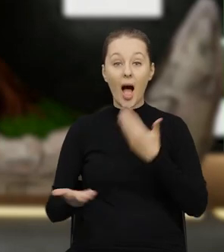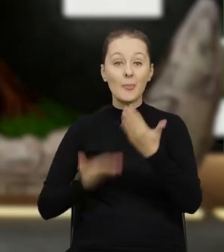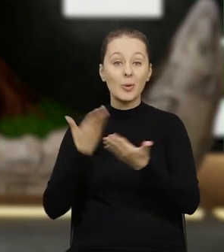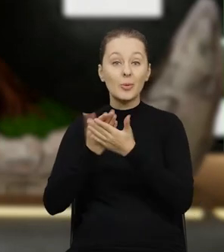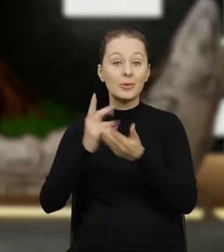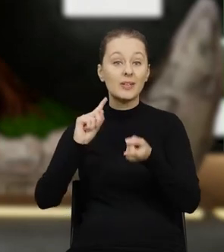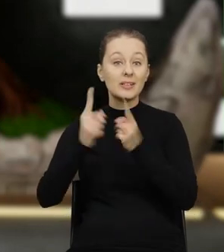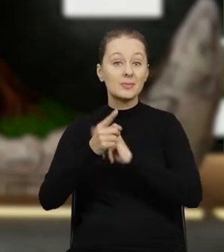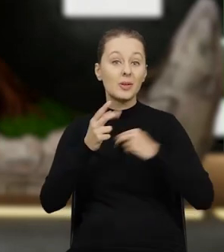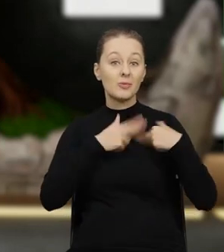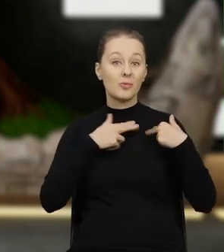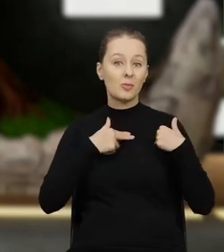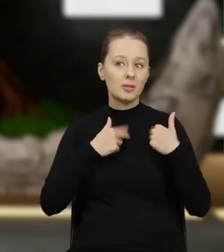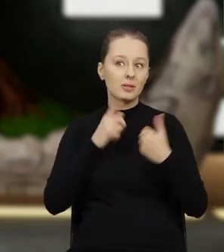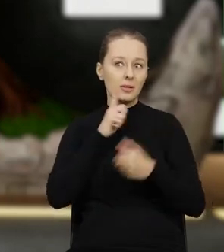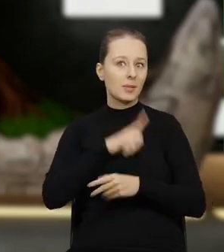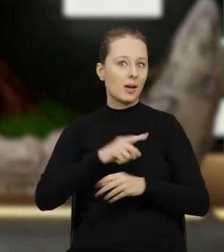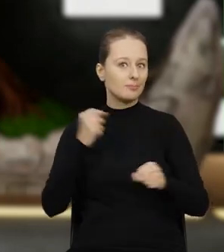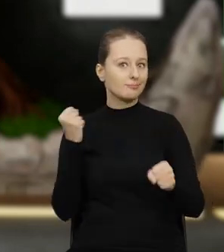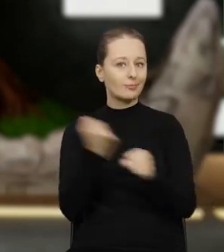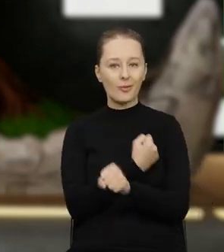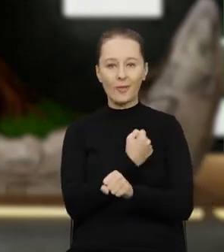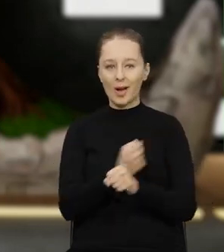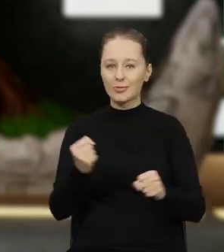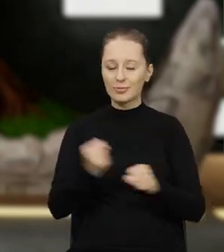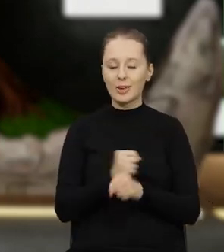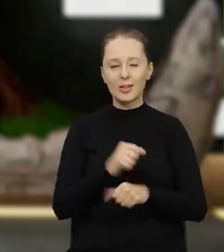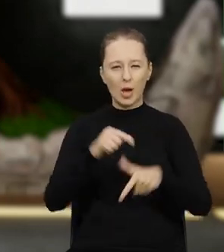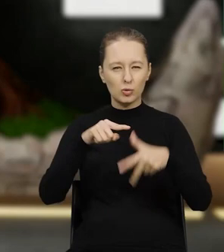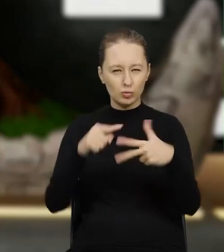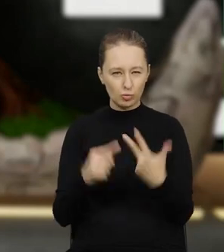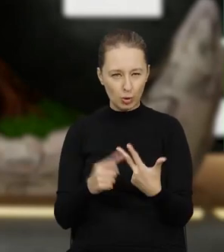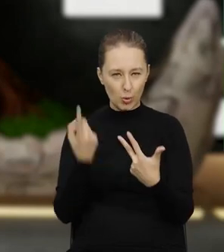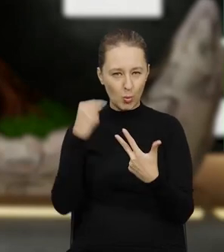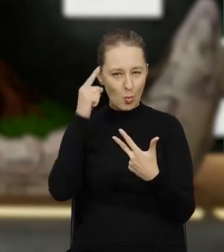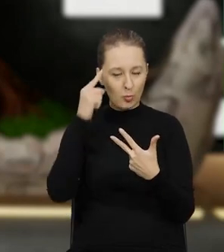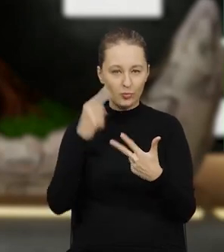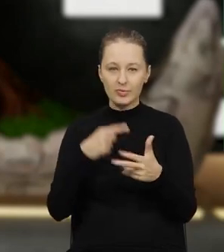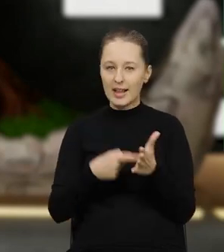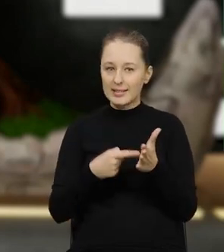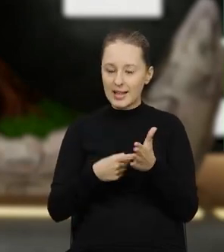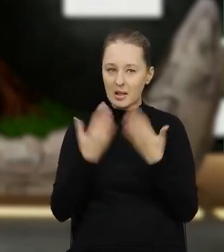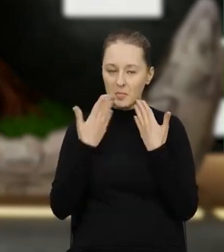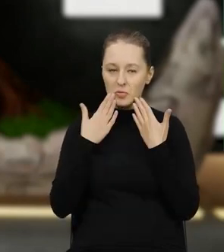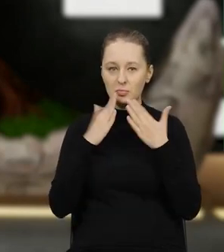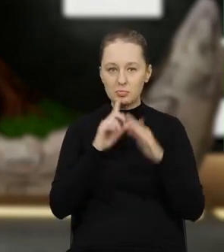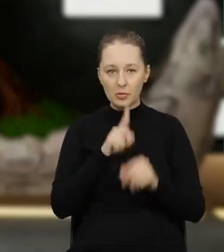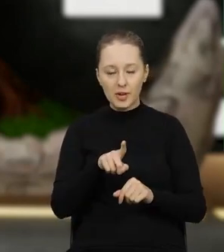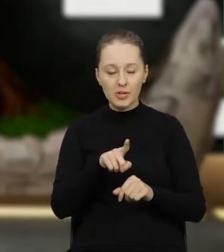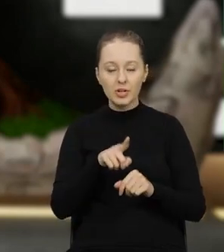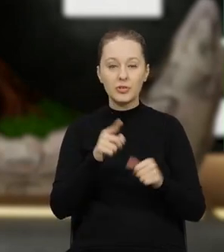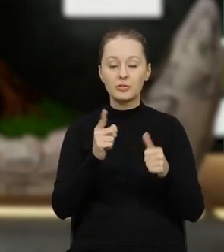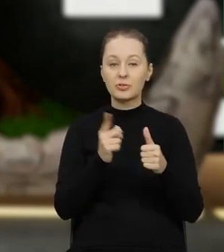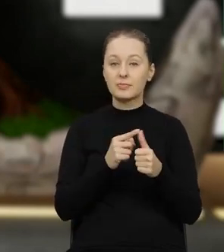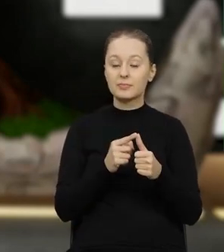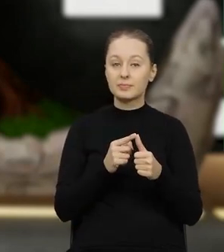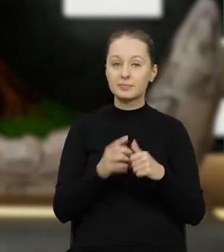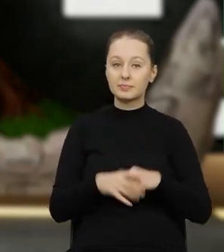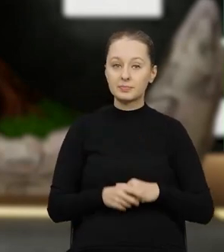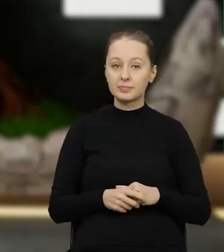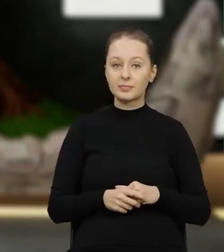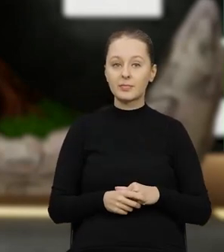proponowane przez Komisję są dość daleko idące takie trzy główne cele które można wskazać to